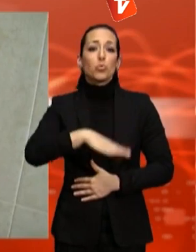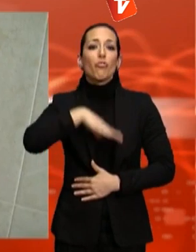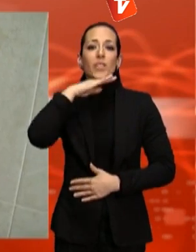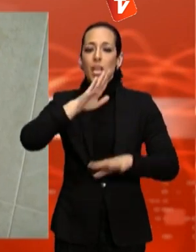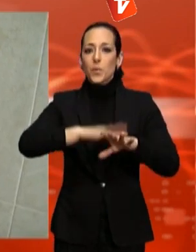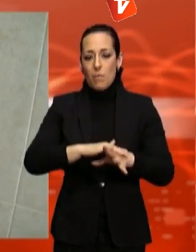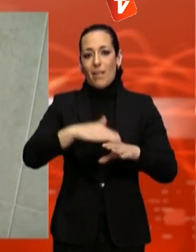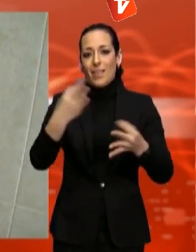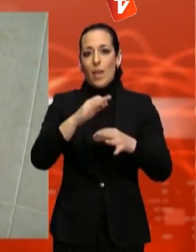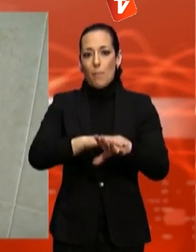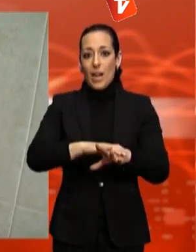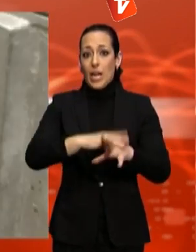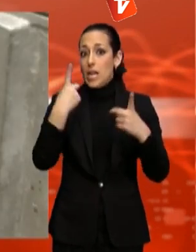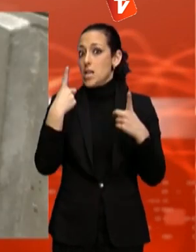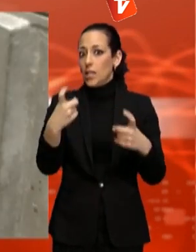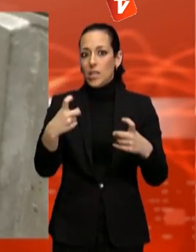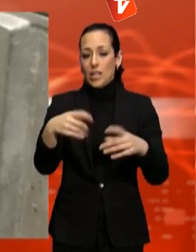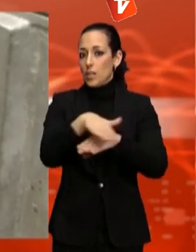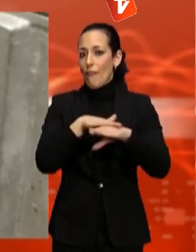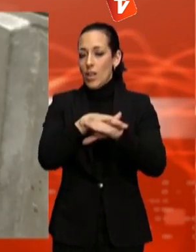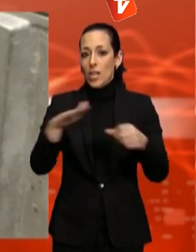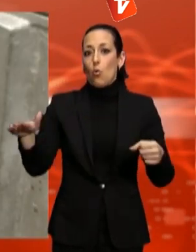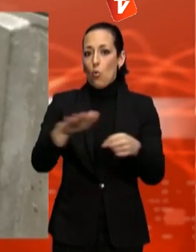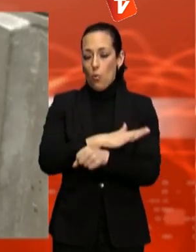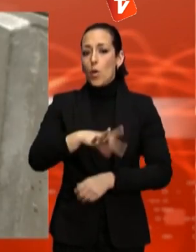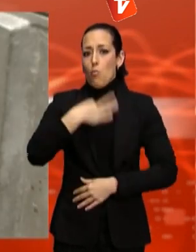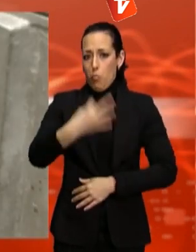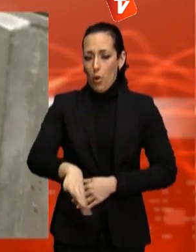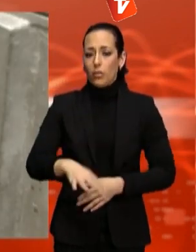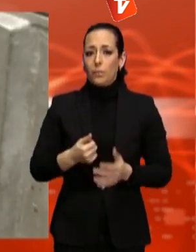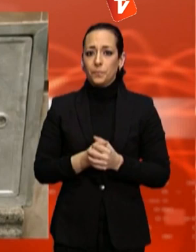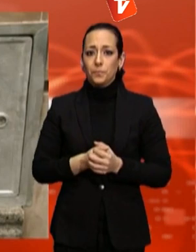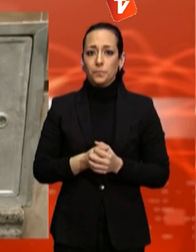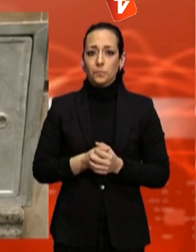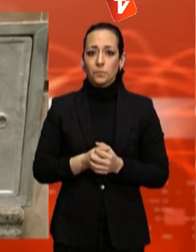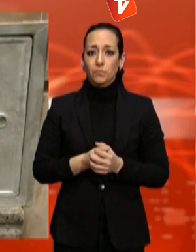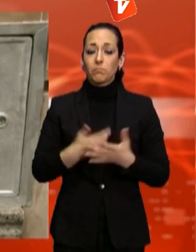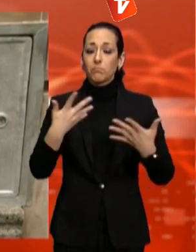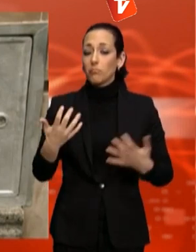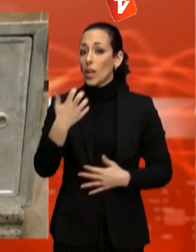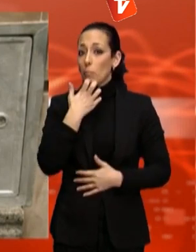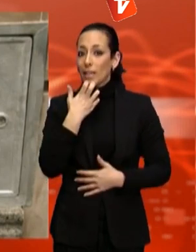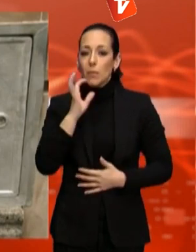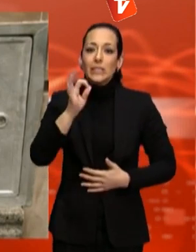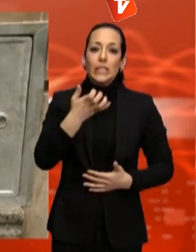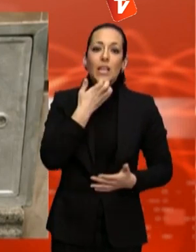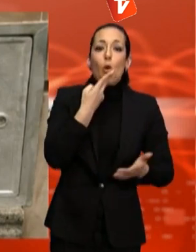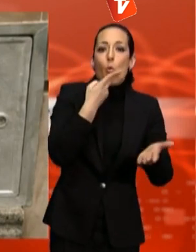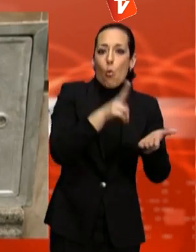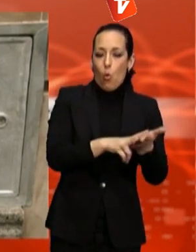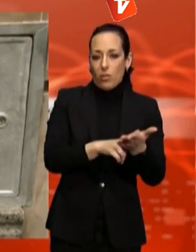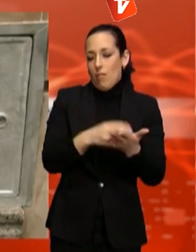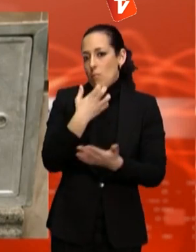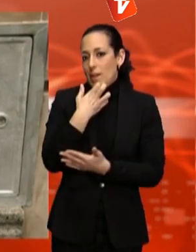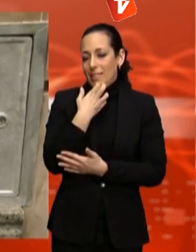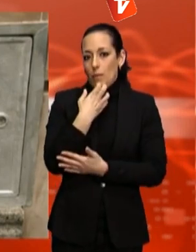cobrir les necessitats vitals de les persones segons l'Organització Mundial de la Salut. Així, per exemple, si la quota individual habitual del primer